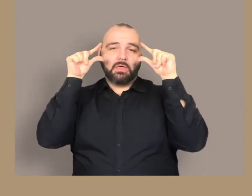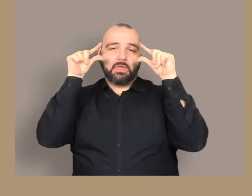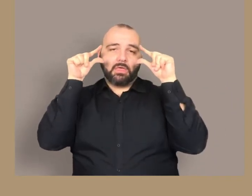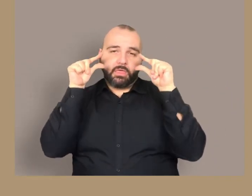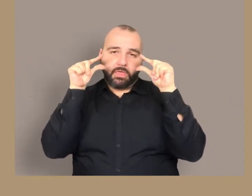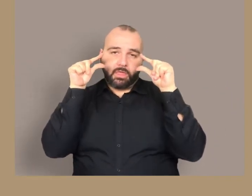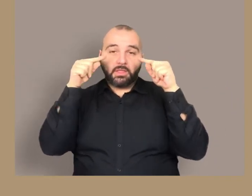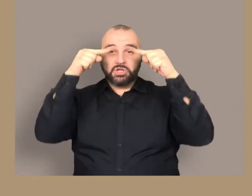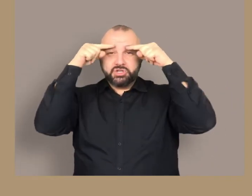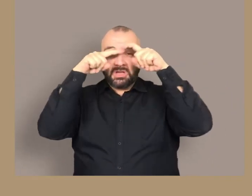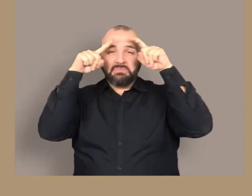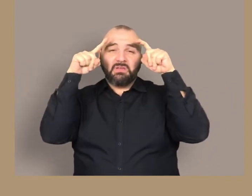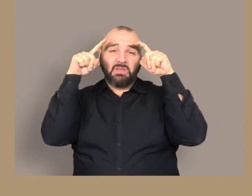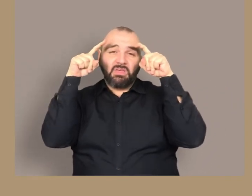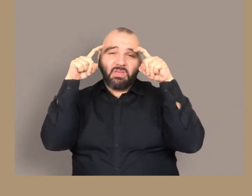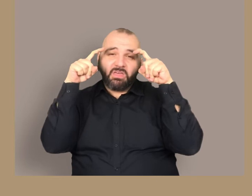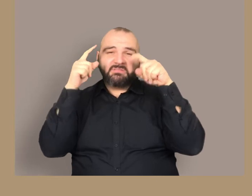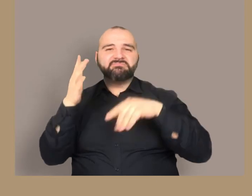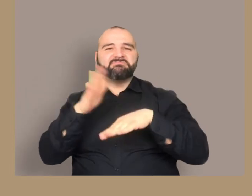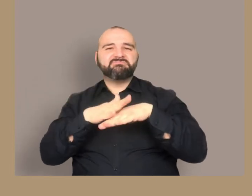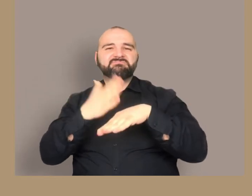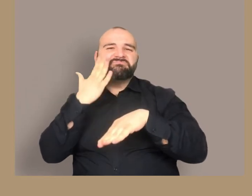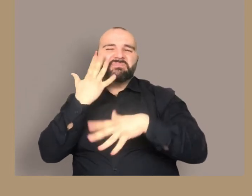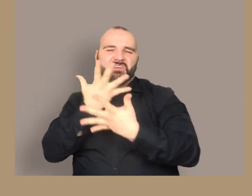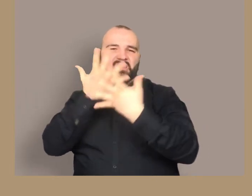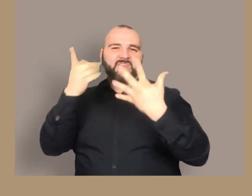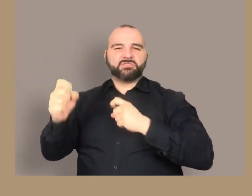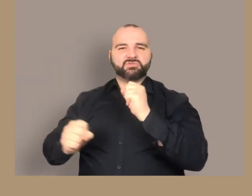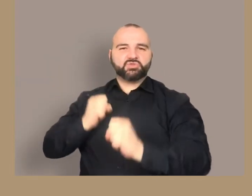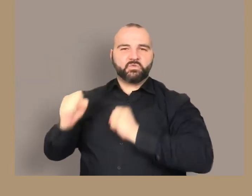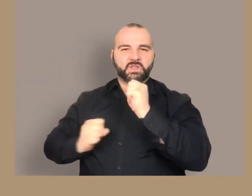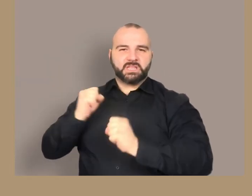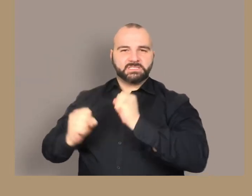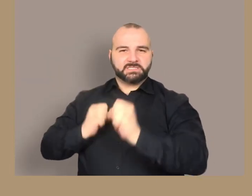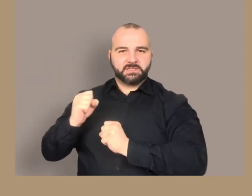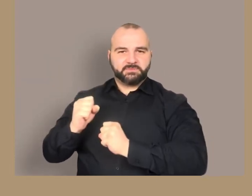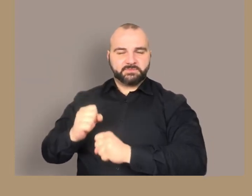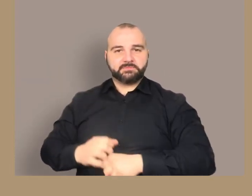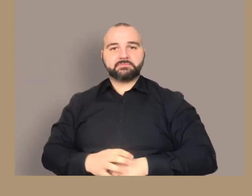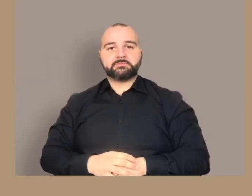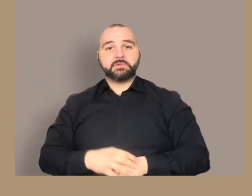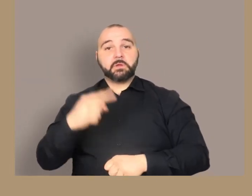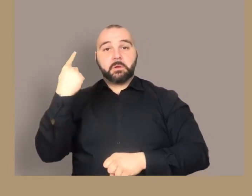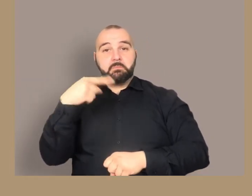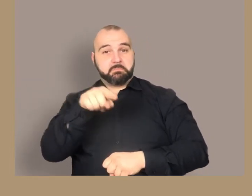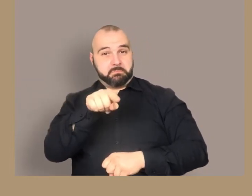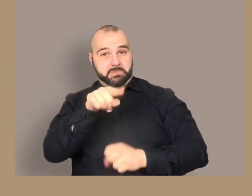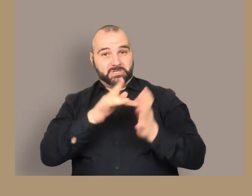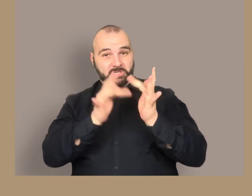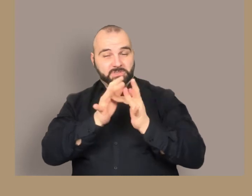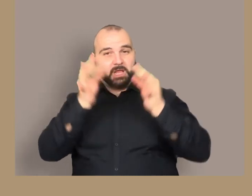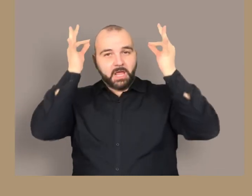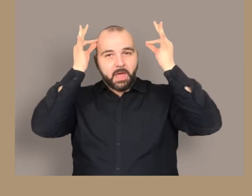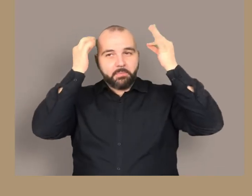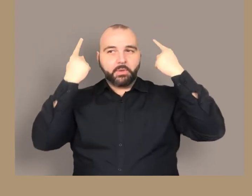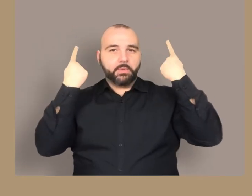occhi sono succhiuse e le sopracciglia inarcate per sofferenza. I lunghi capelli arrivano